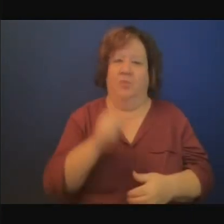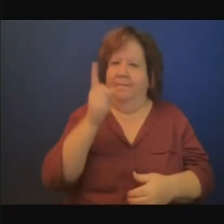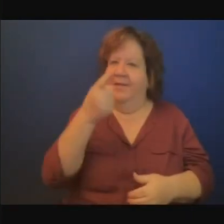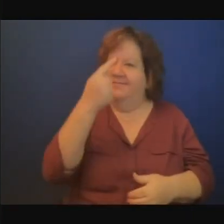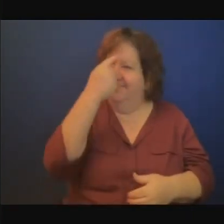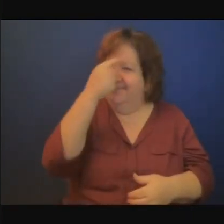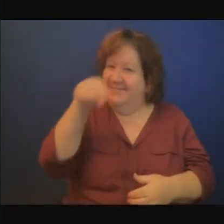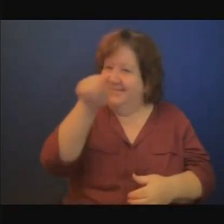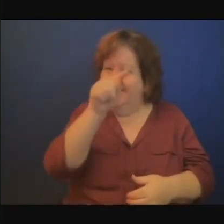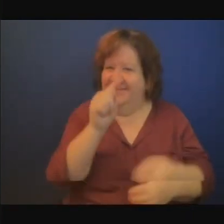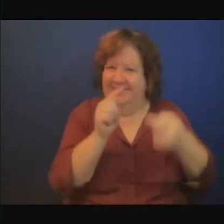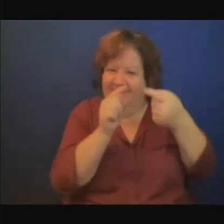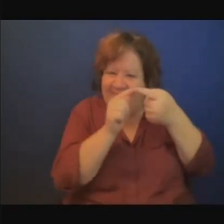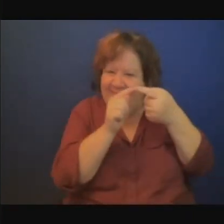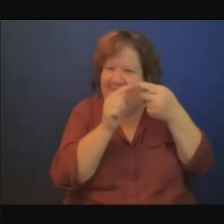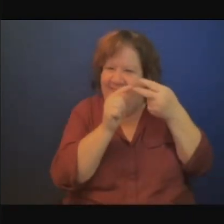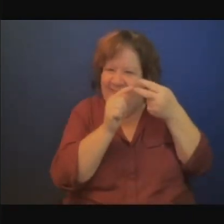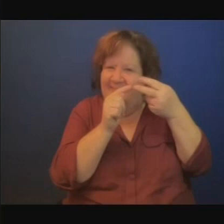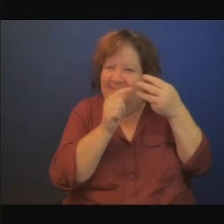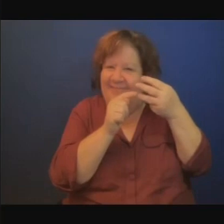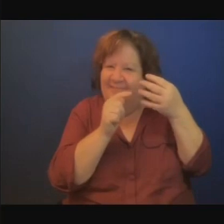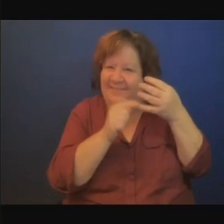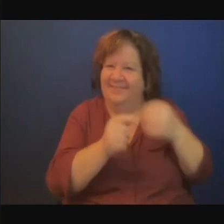je crois qu'il est très important